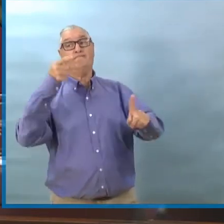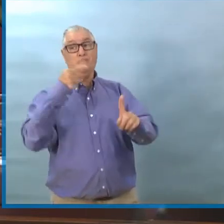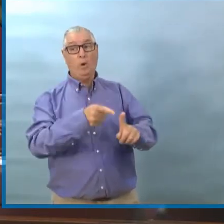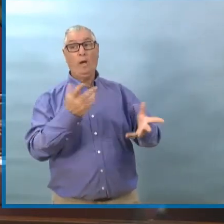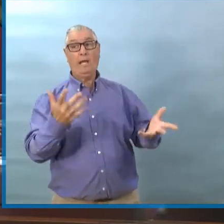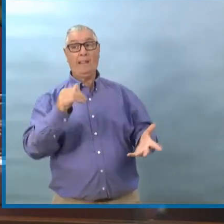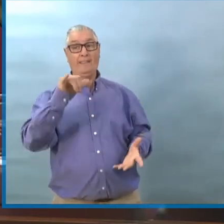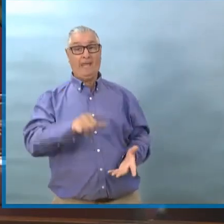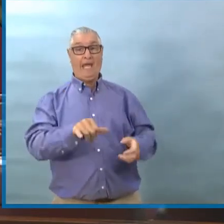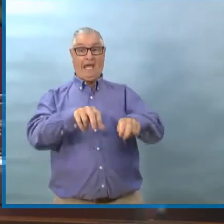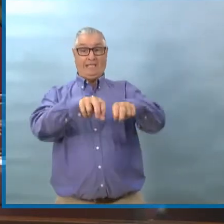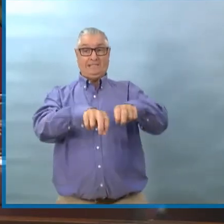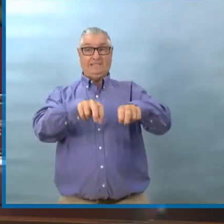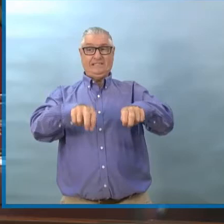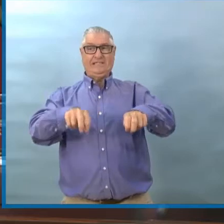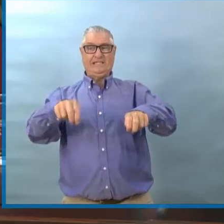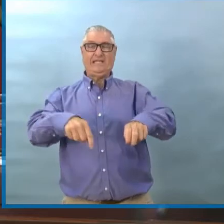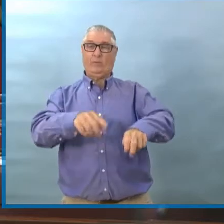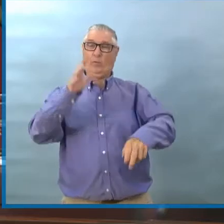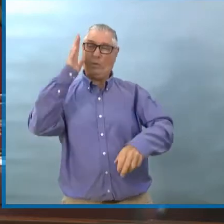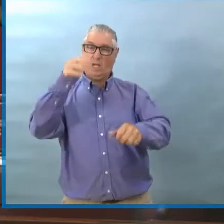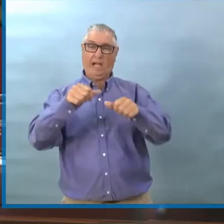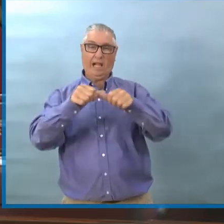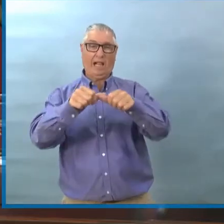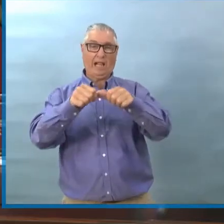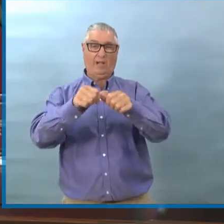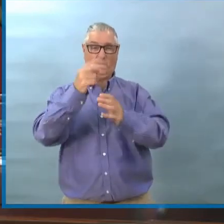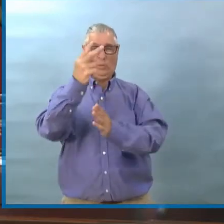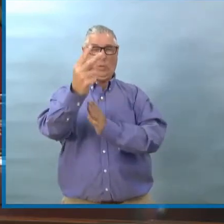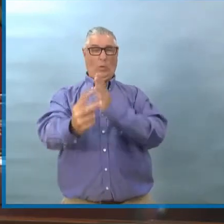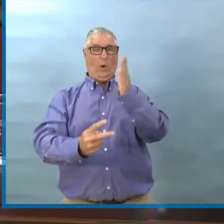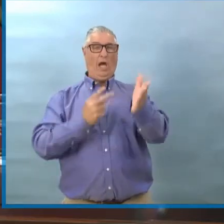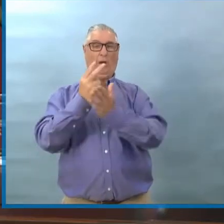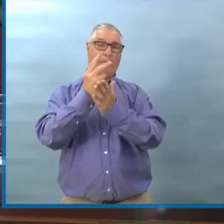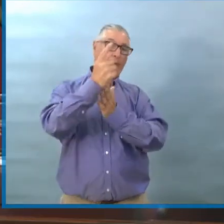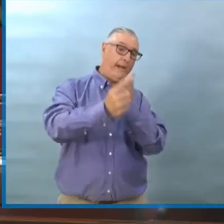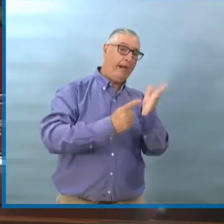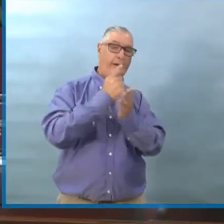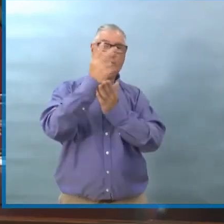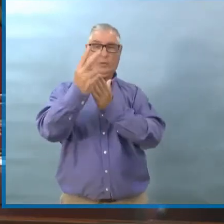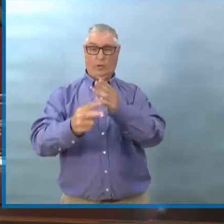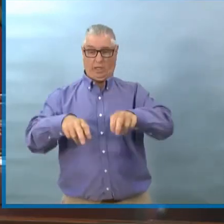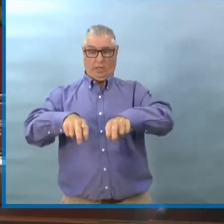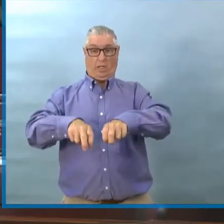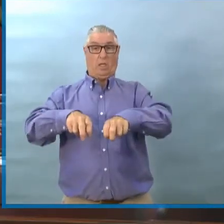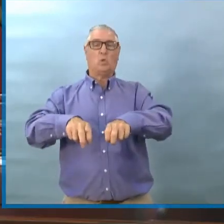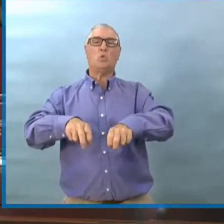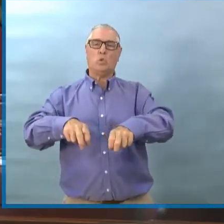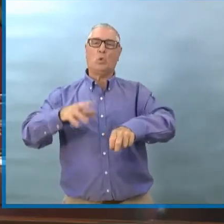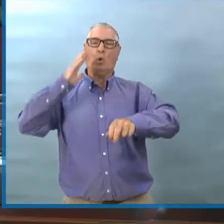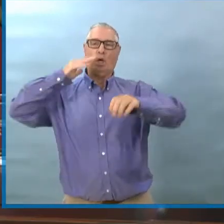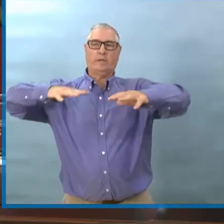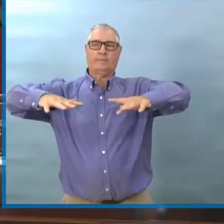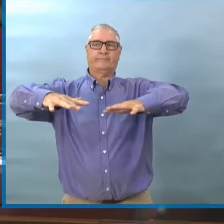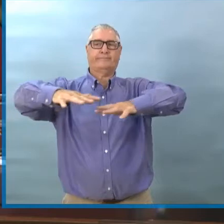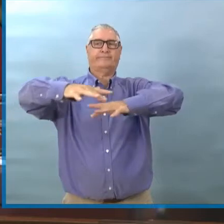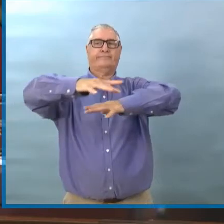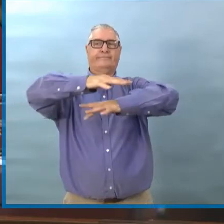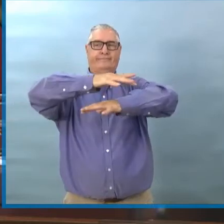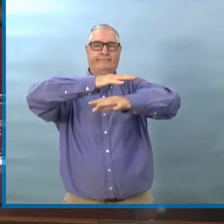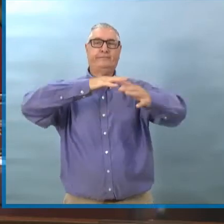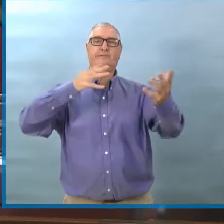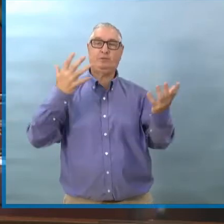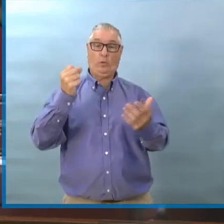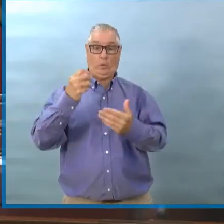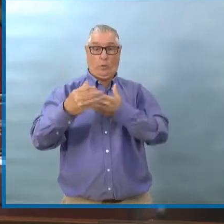un contact long, prolongé et à l'intérieur. Donc c'est trois facteurs dans